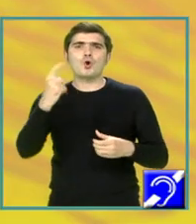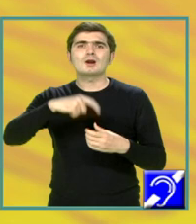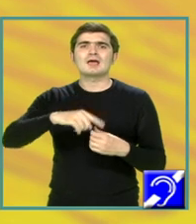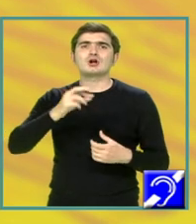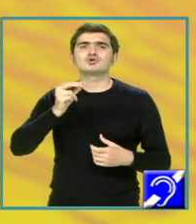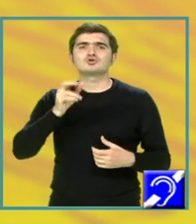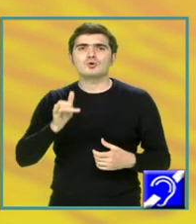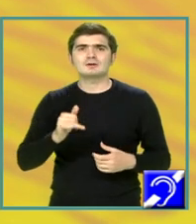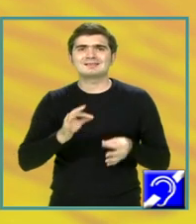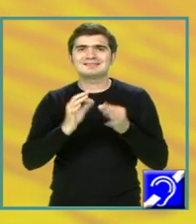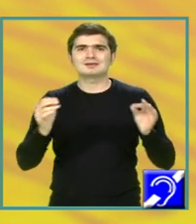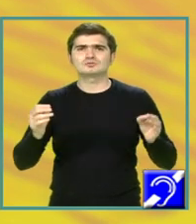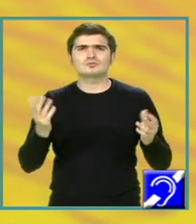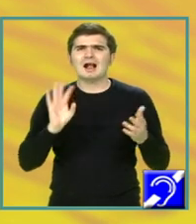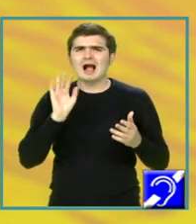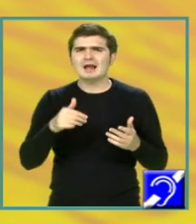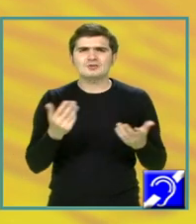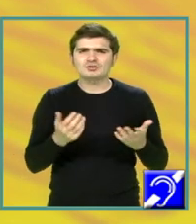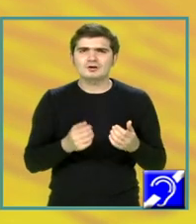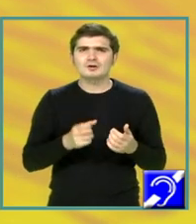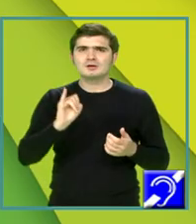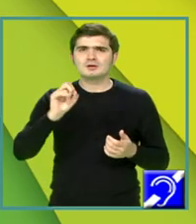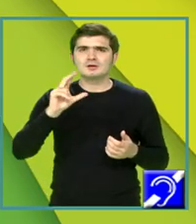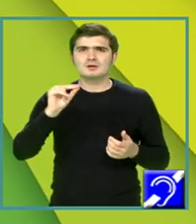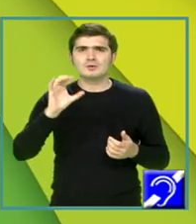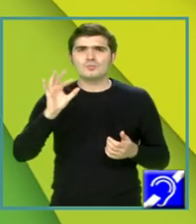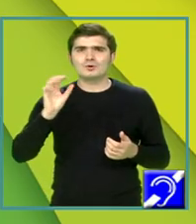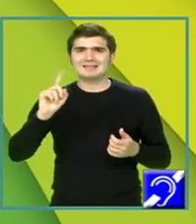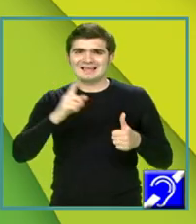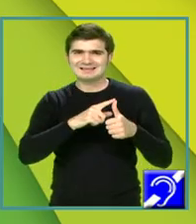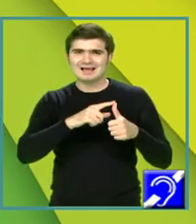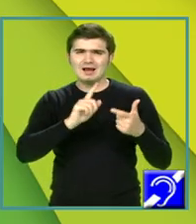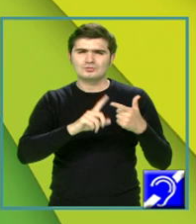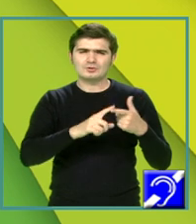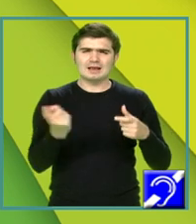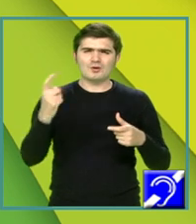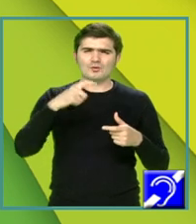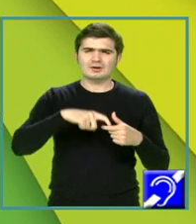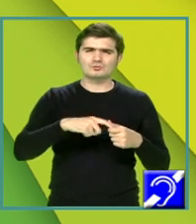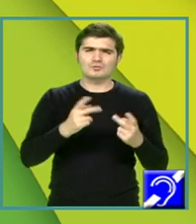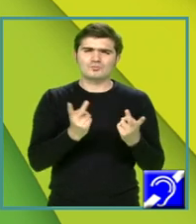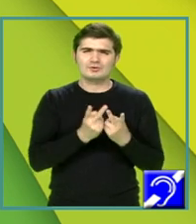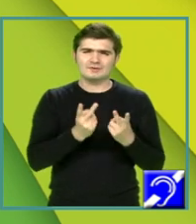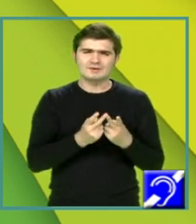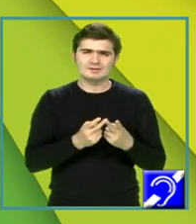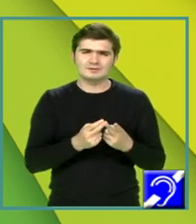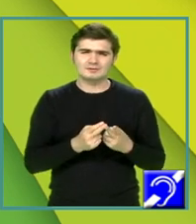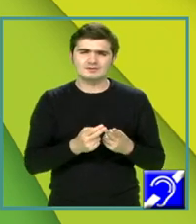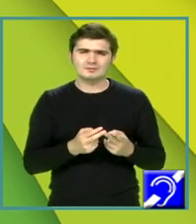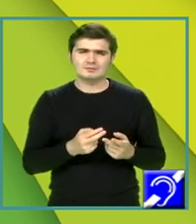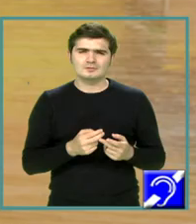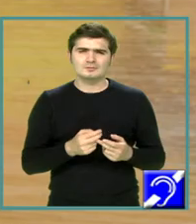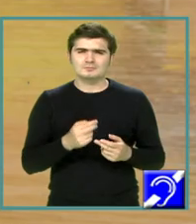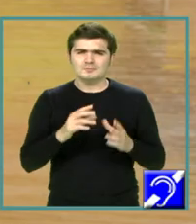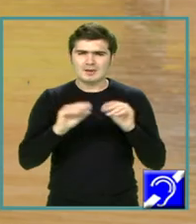argumentativ are următoarea structură. Ipoteza, conectorul adecvat, din punctul meu de vedere, în opinia mea, consider